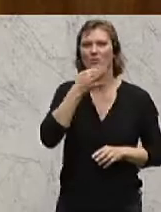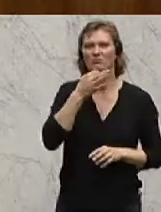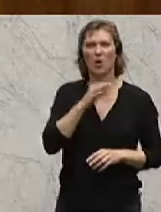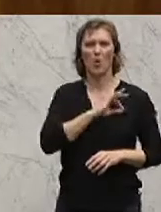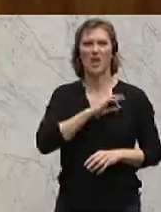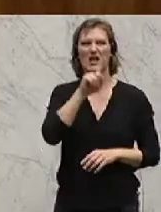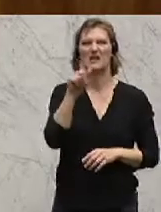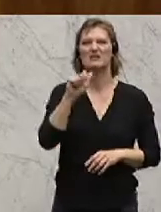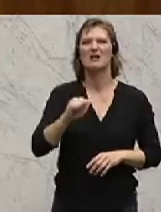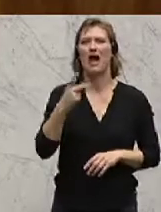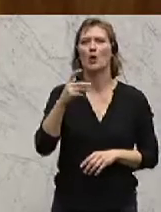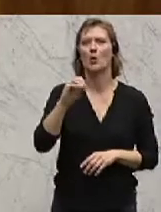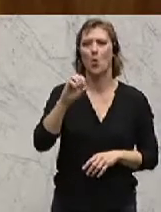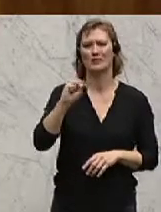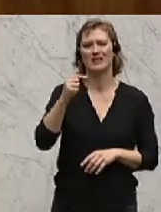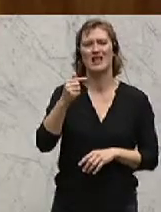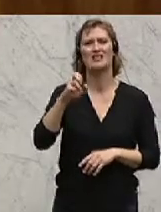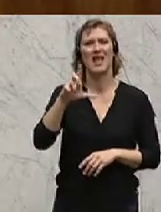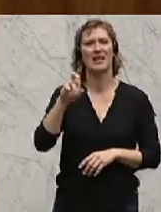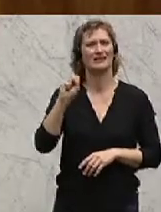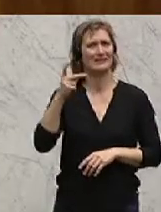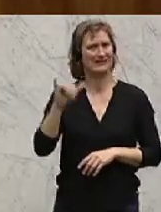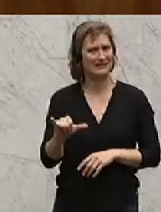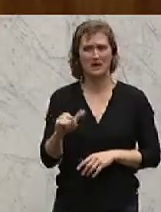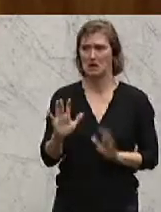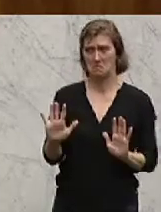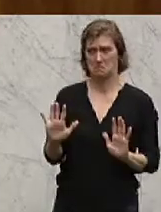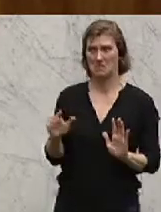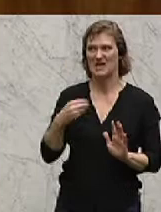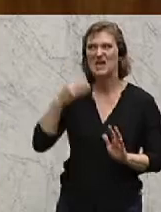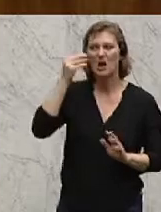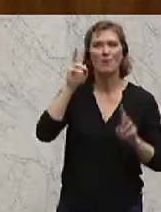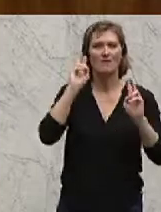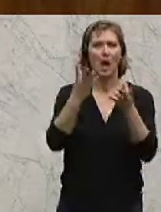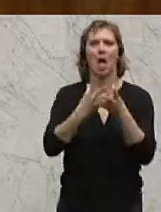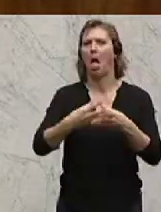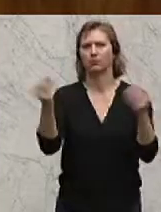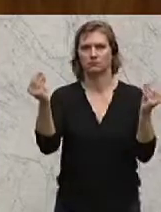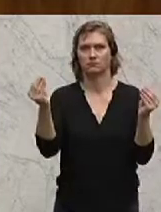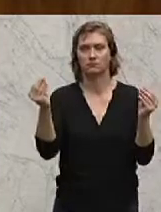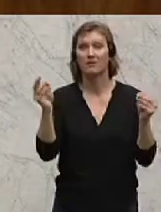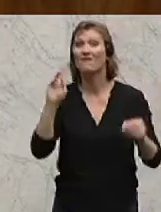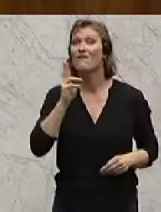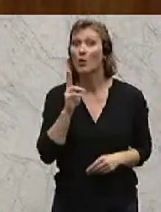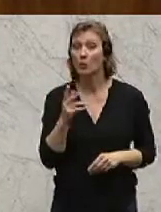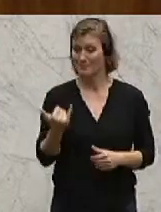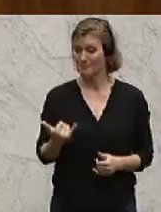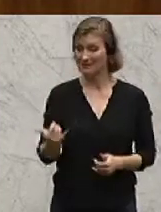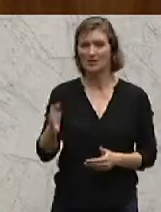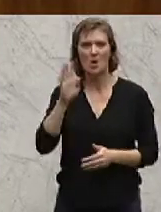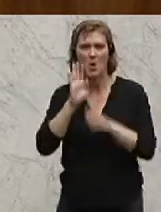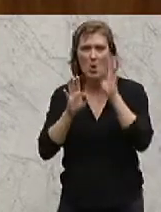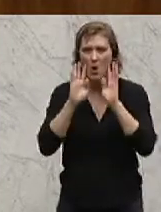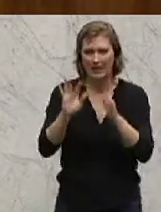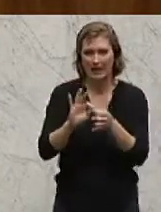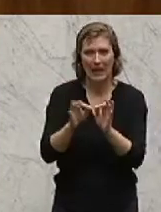gerade angesprochen hat. Und ich bin fest davon überzeugt, dass das alles in Schall und Rauch sich auflösen wird. das, was bis jetzt aus Kärnten gekommen ist,